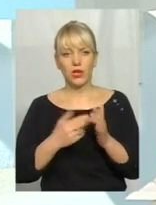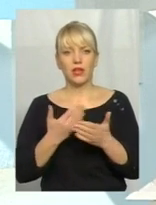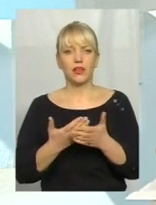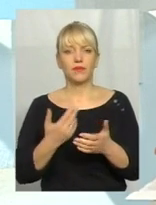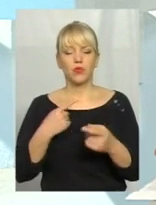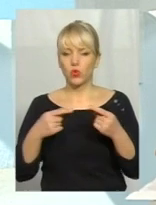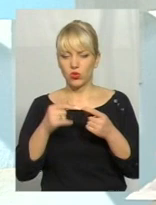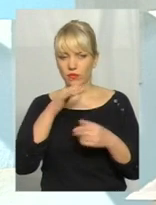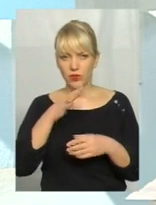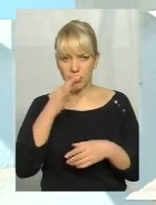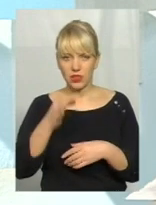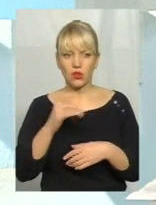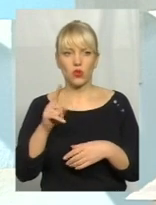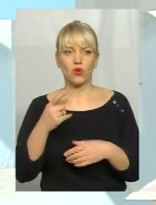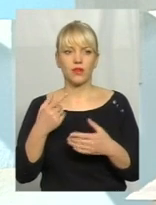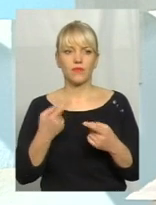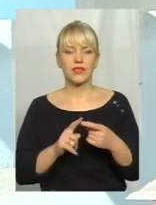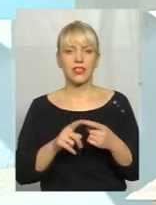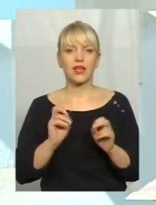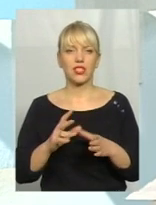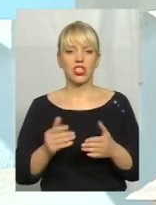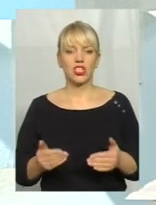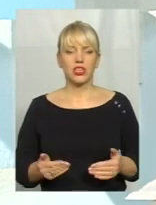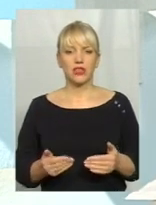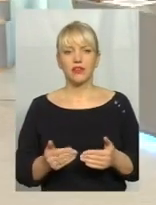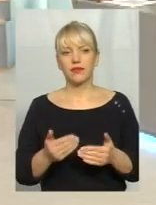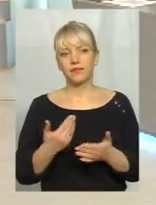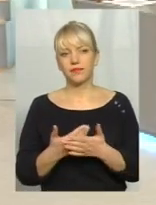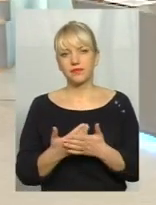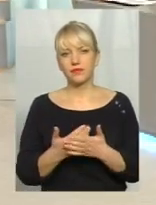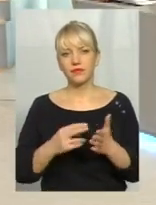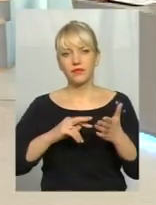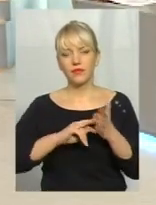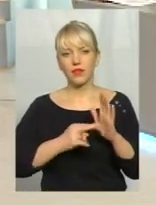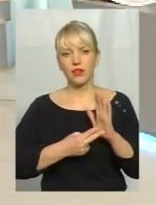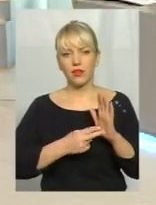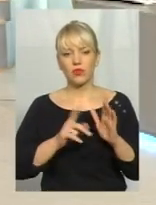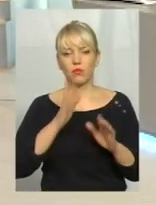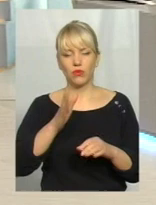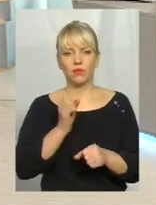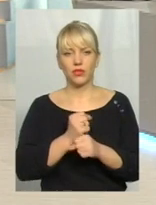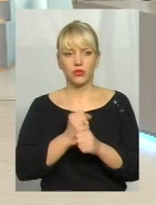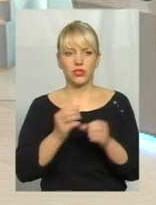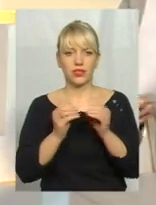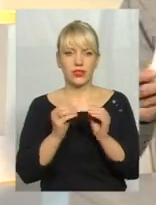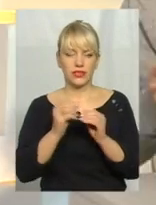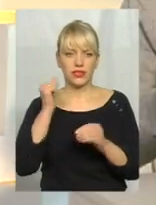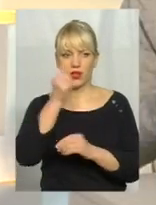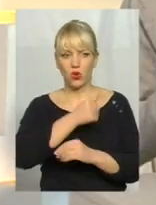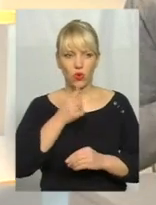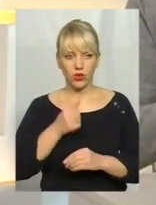визначити, адже полігон то є своєрідний живий організм, але за попередніми прогнозами вона буде працювати близько 10 років. Дивіться,